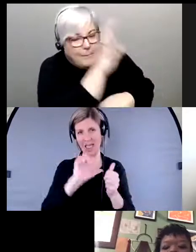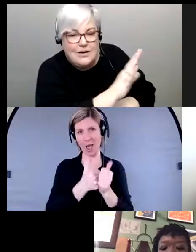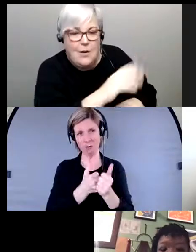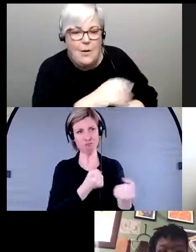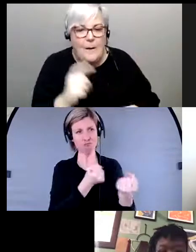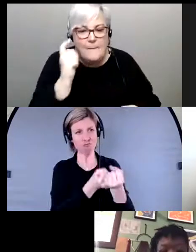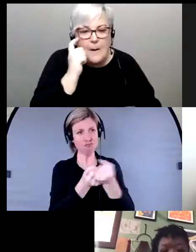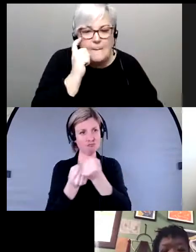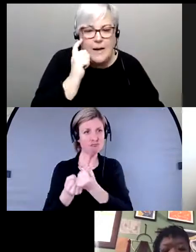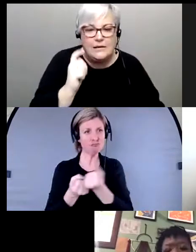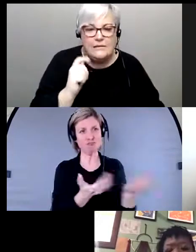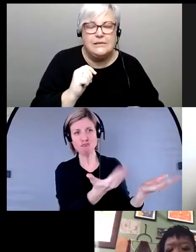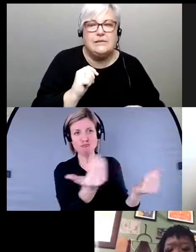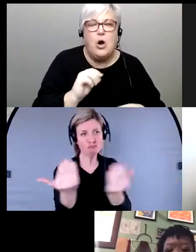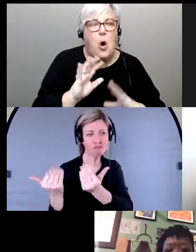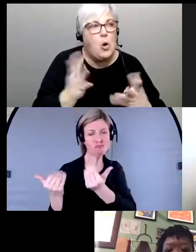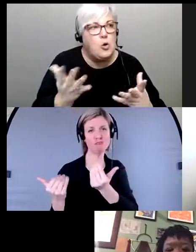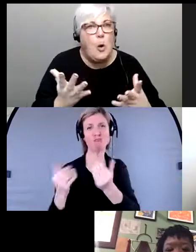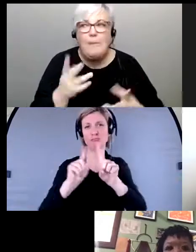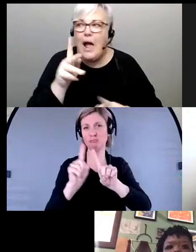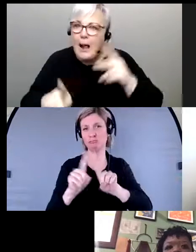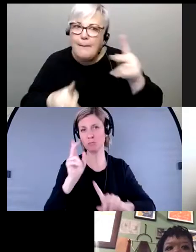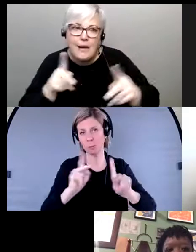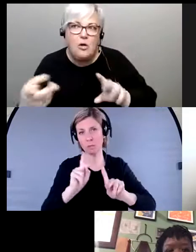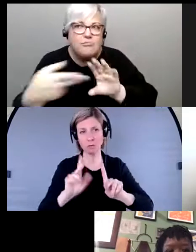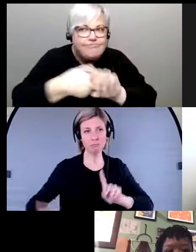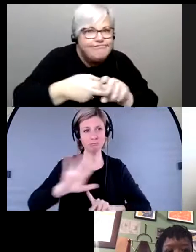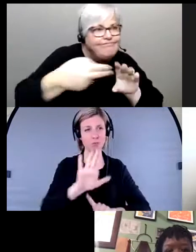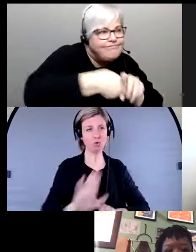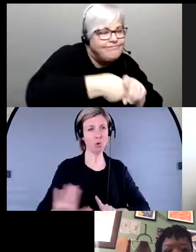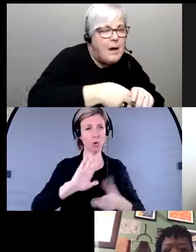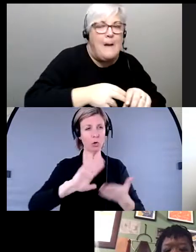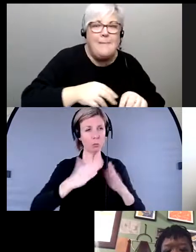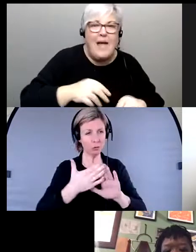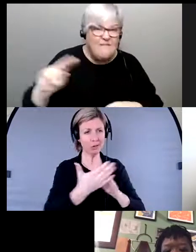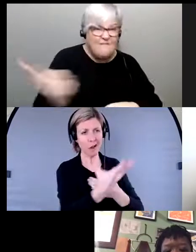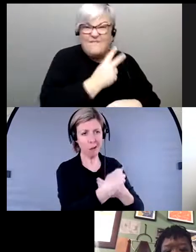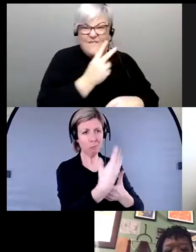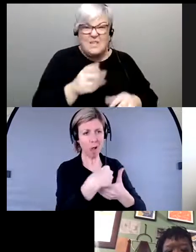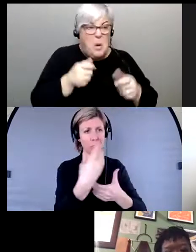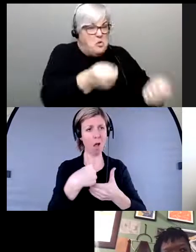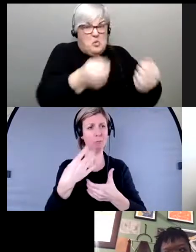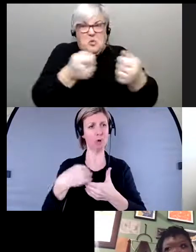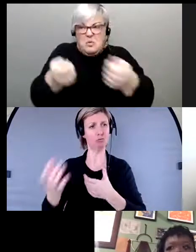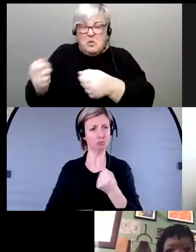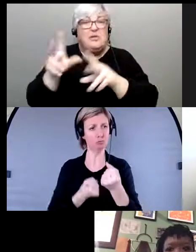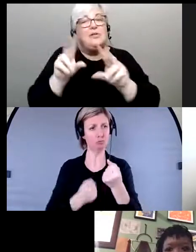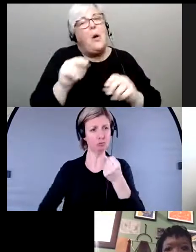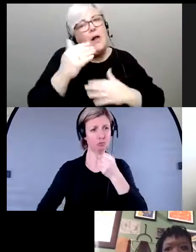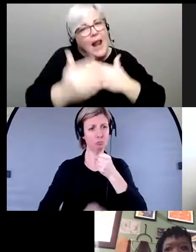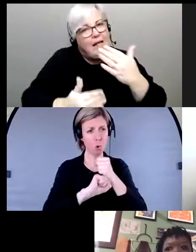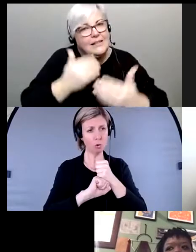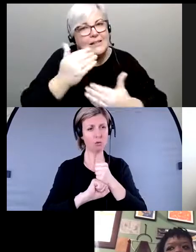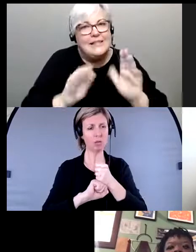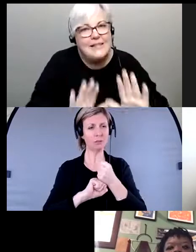peut engager des personnes de votre communauté et le faire peut-être plus lentement et penser à l'éducation communautaire comme quelque chose d